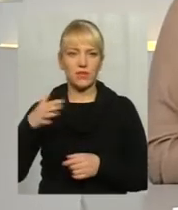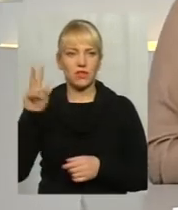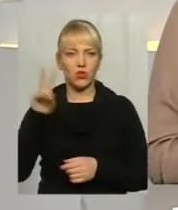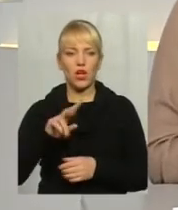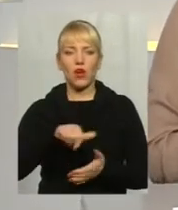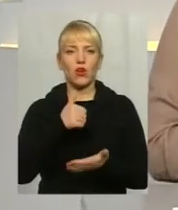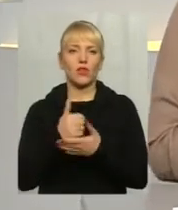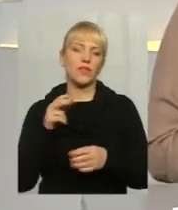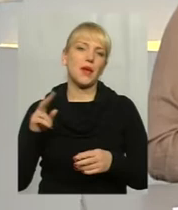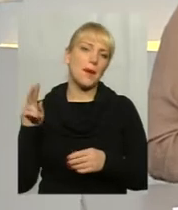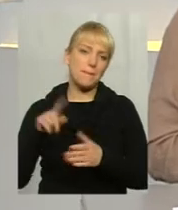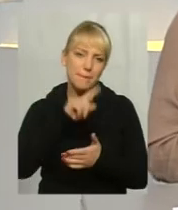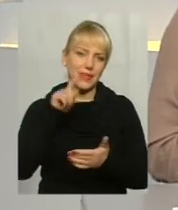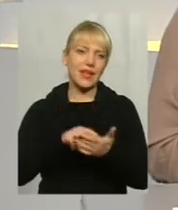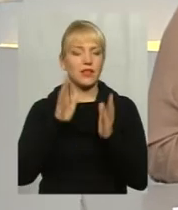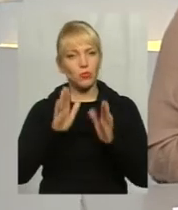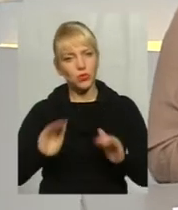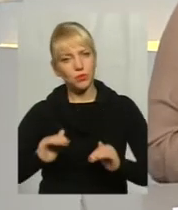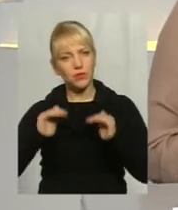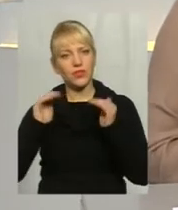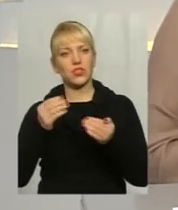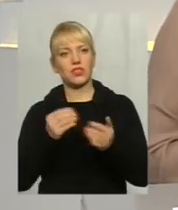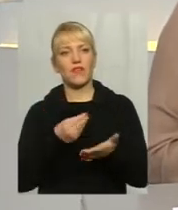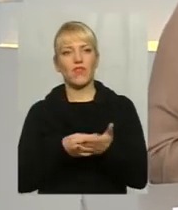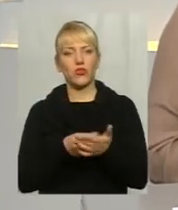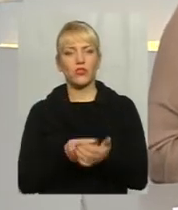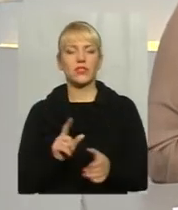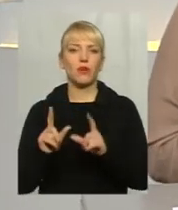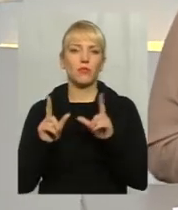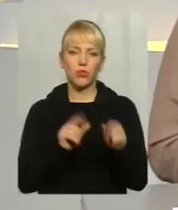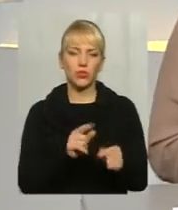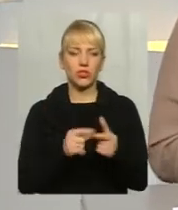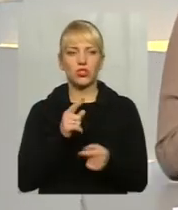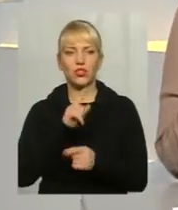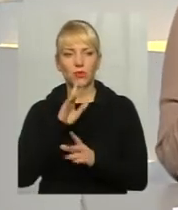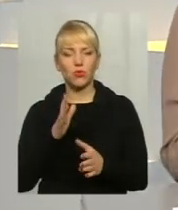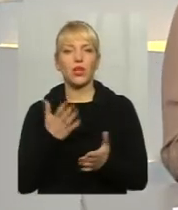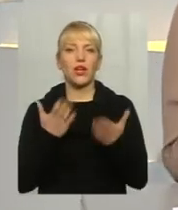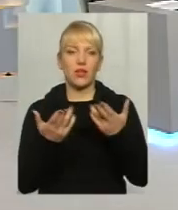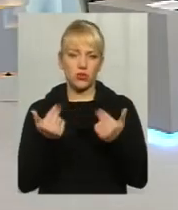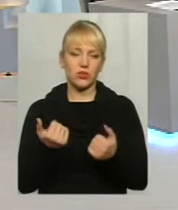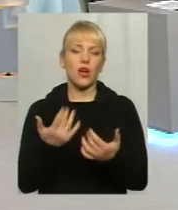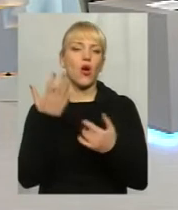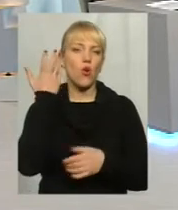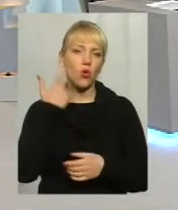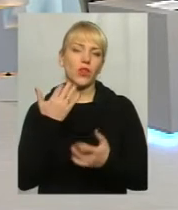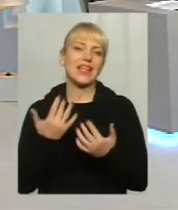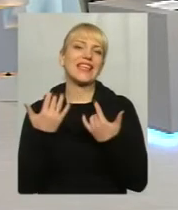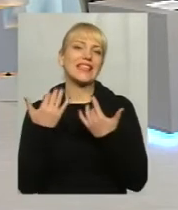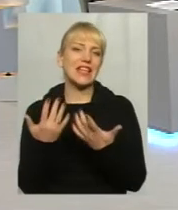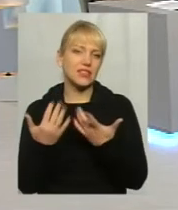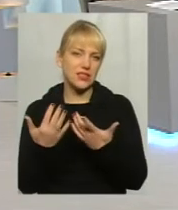питання нашого ефіру. Буде підвищення вартості проїзду чи не буде? Якщо так, то коли і наскільки? Хочу, щоб ви